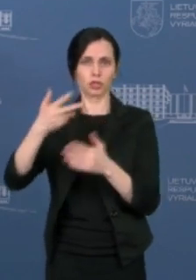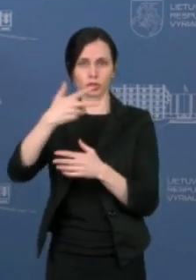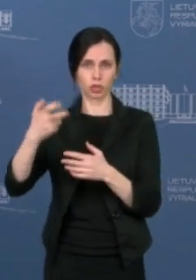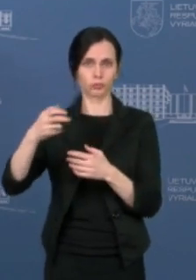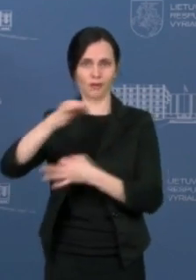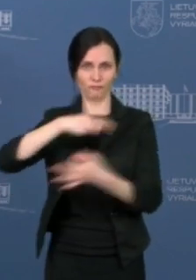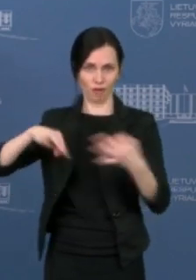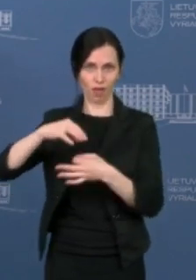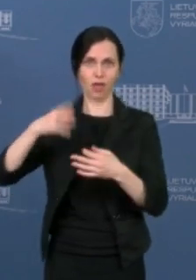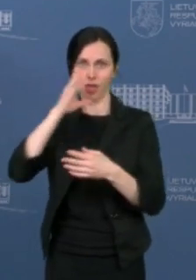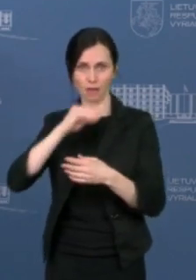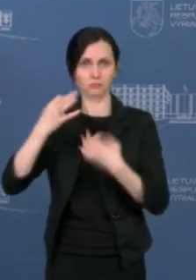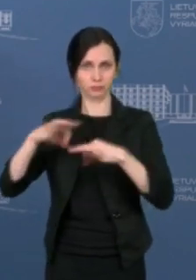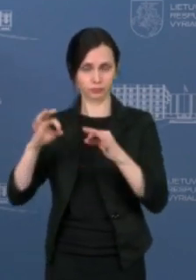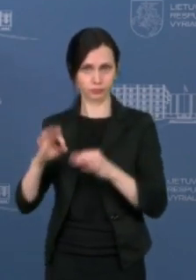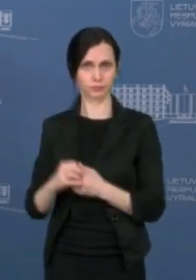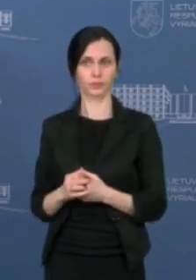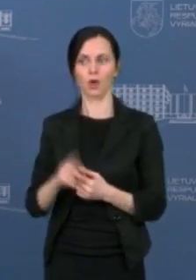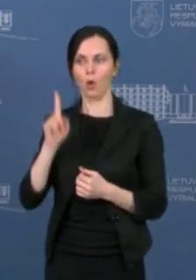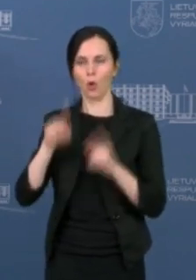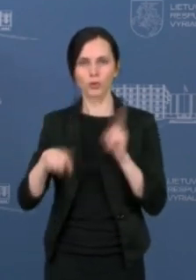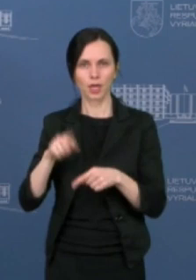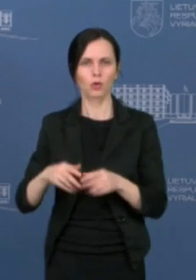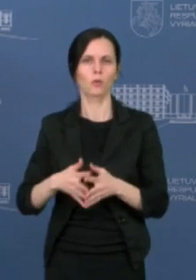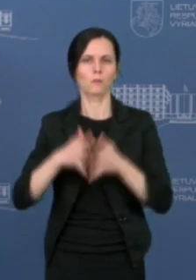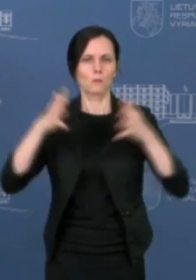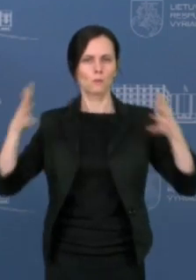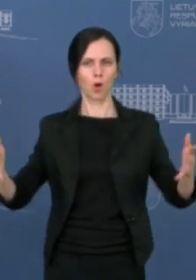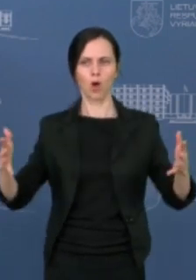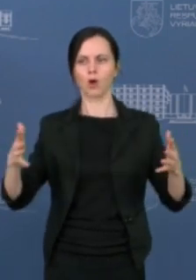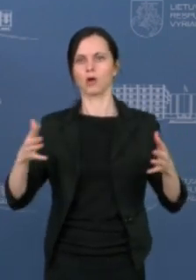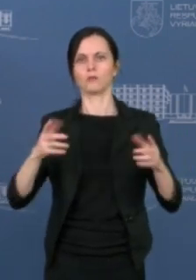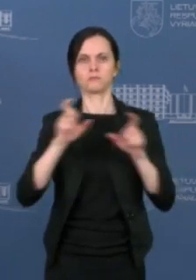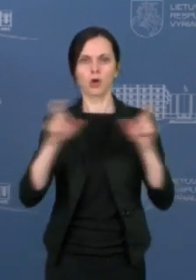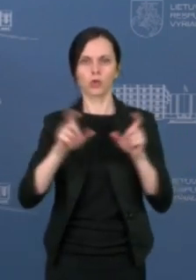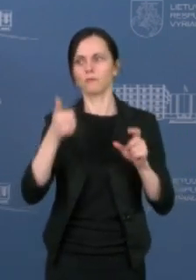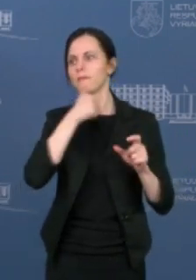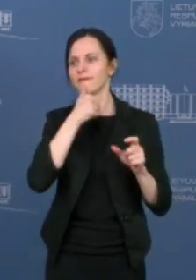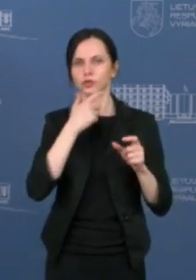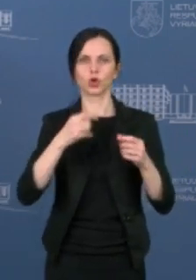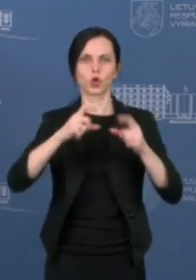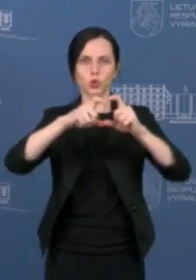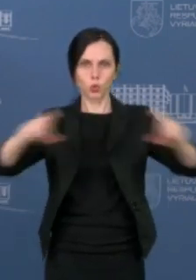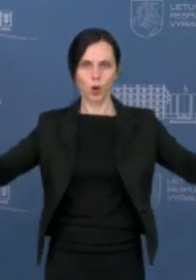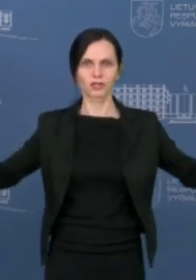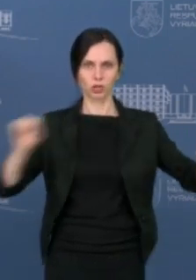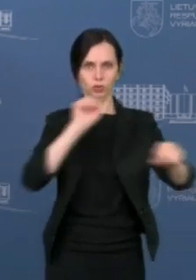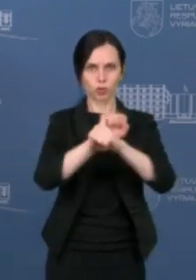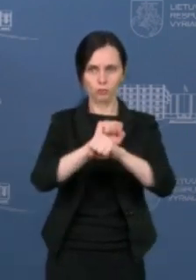ar leistina tai, kad, pavyzdžiui, didesnėje parduotuvė, nors stop juostom riboje likusi